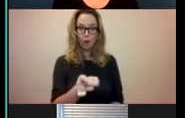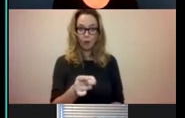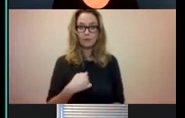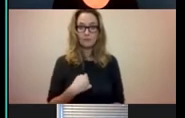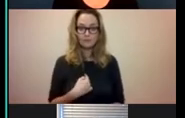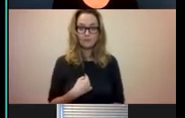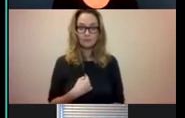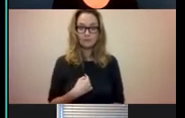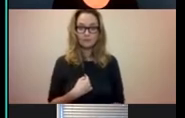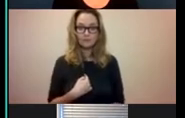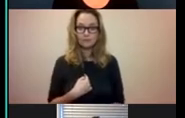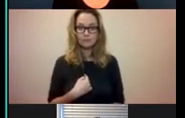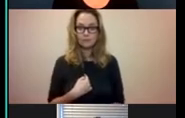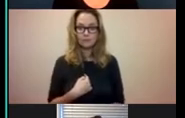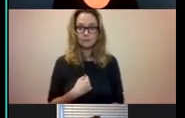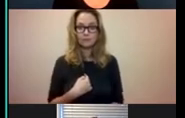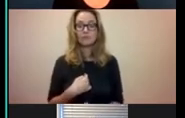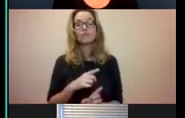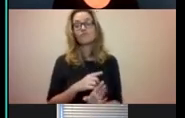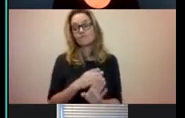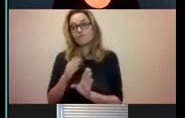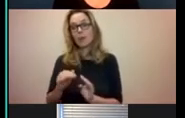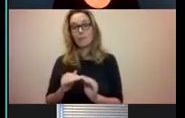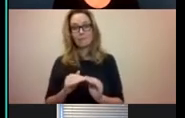Uiteindelijk ook op een normale basisschool.